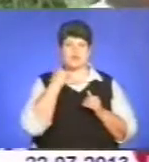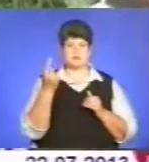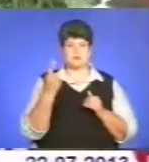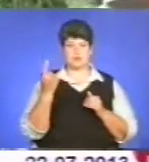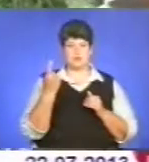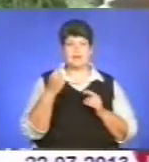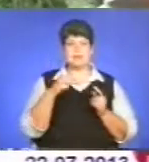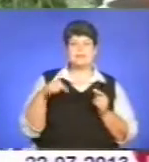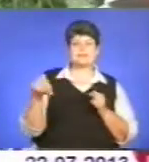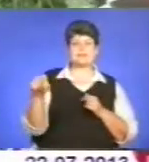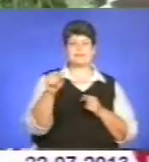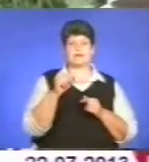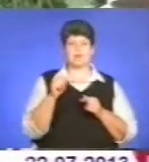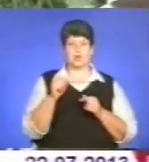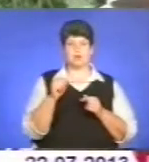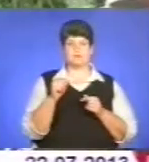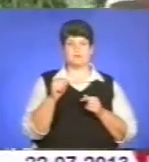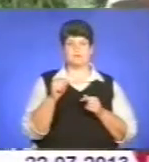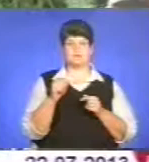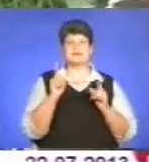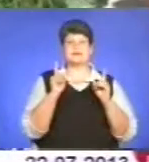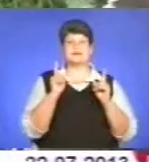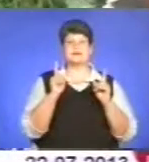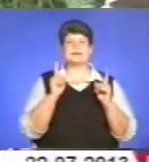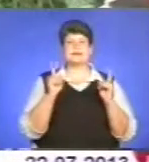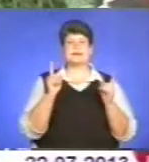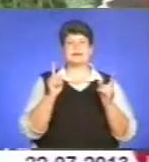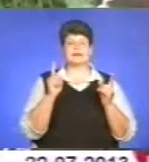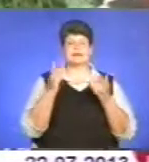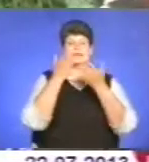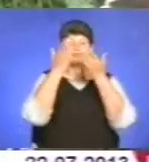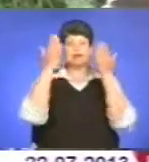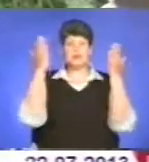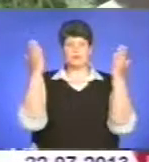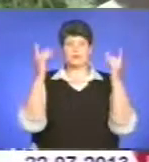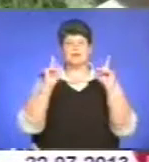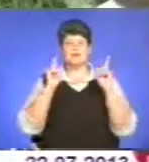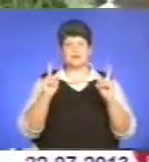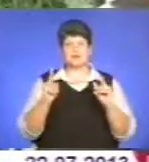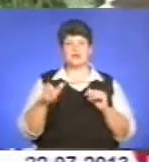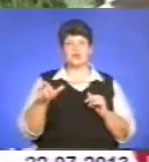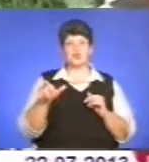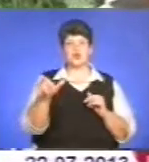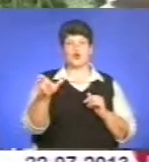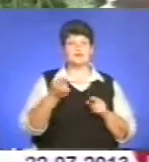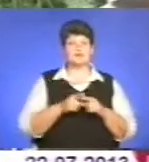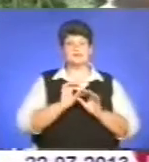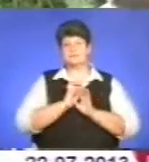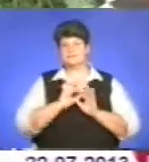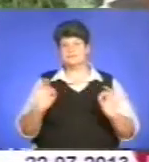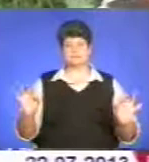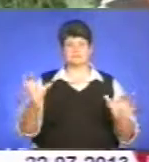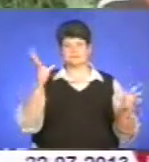і навкруги тільки небо, тільки дорога, тільки поля, це надзвичайно фантастичні враження.